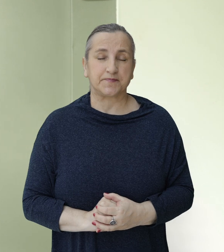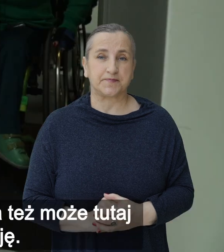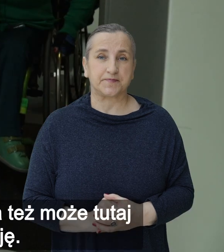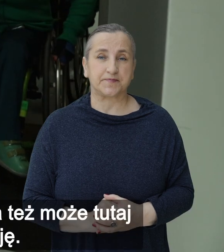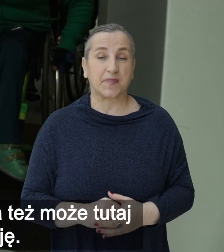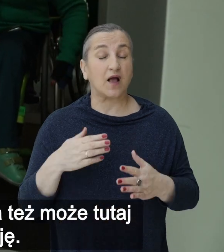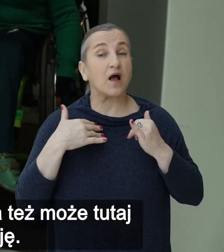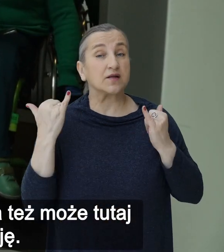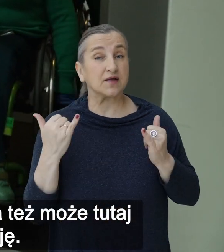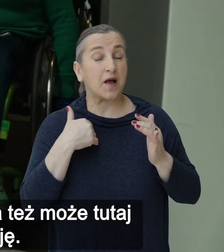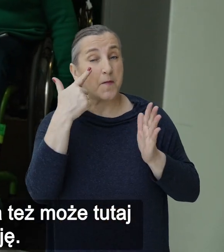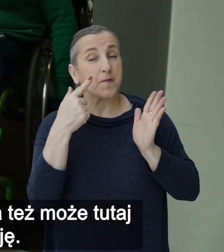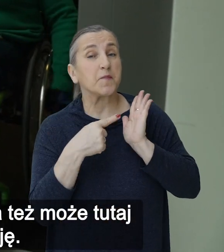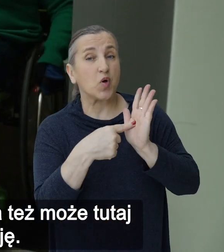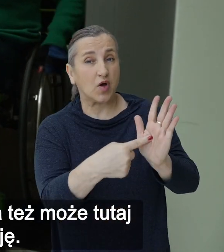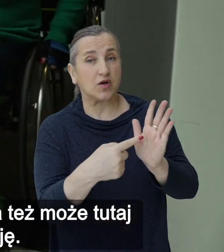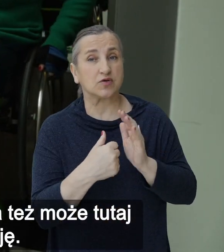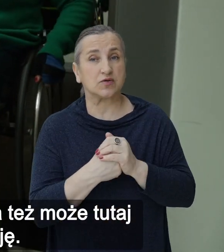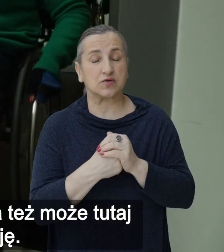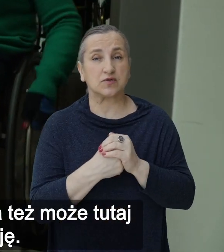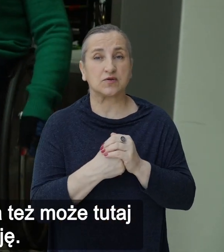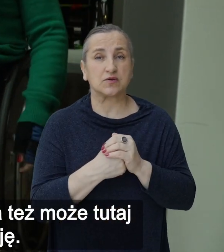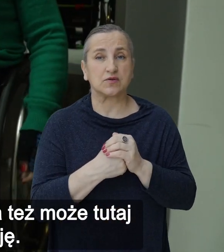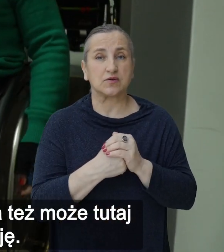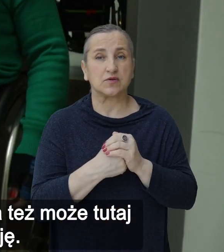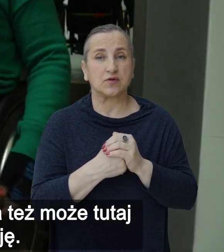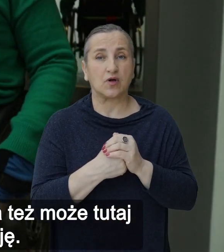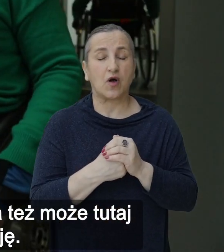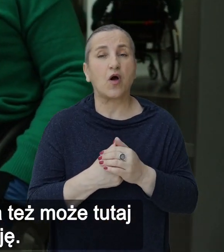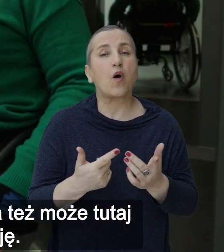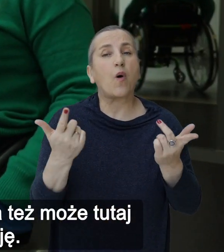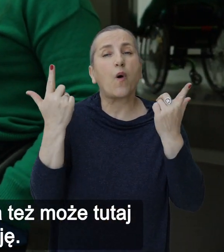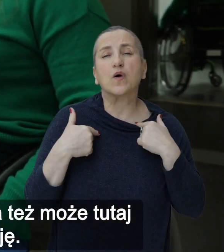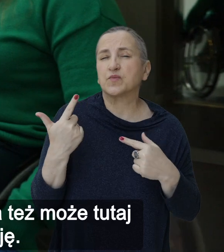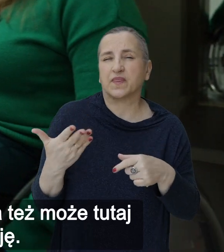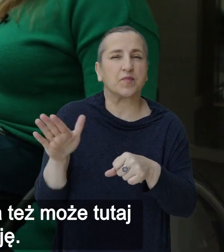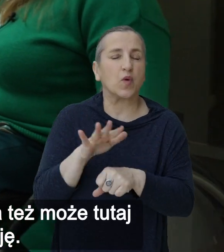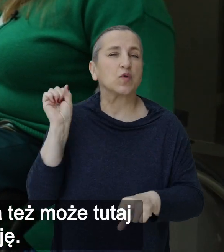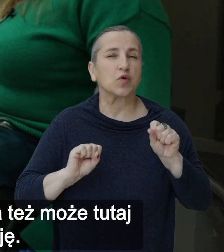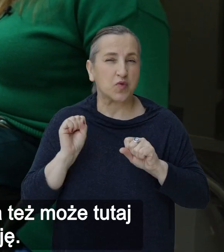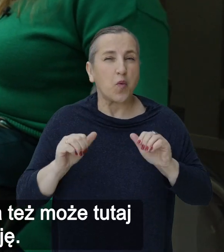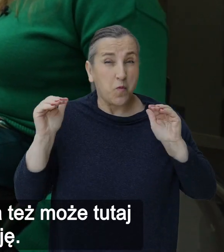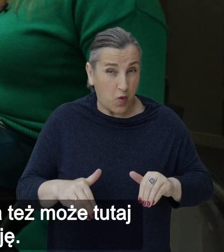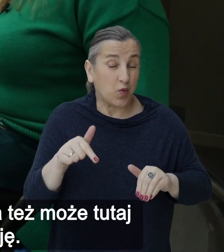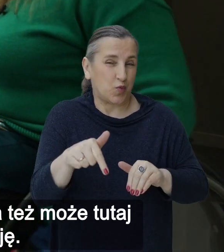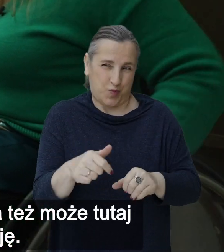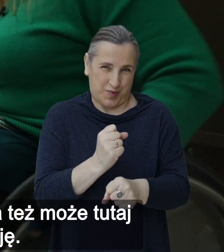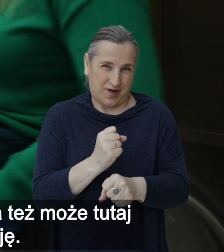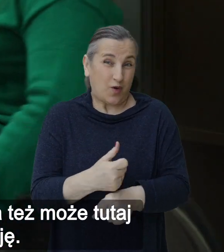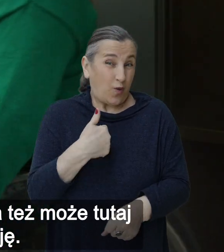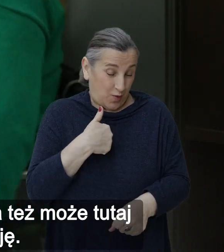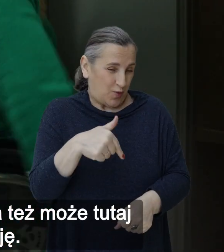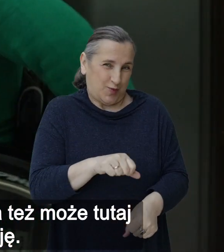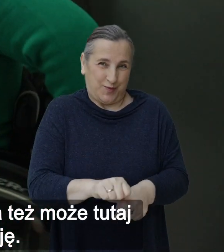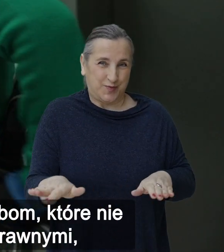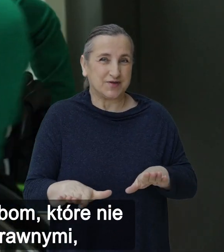Teraz pokażę wam, że osoba niepełnosprawna też może tutaj pracować, ponieważ ja tutaj